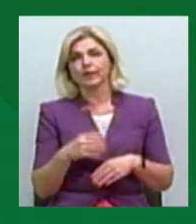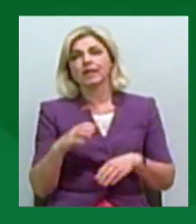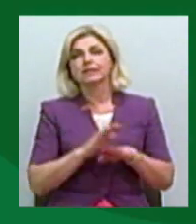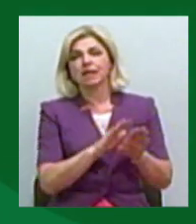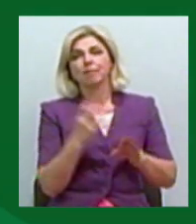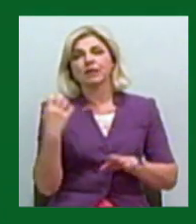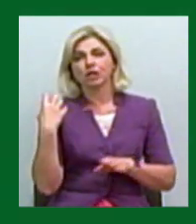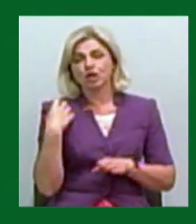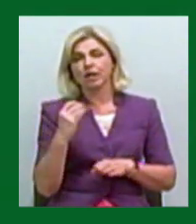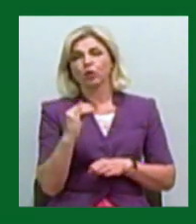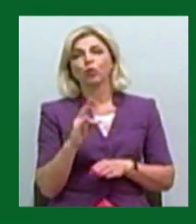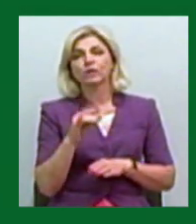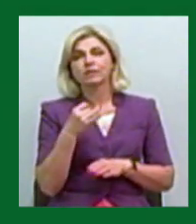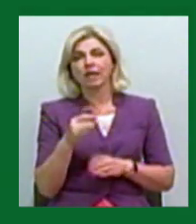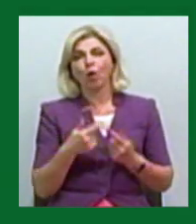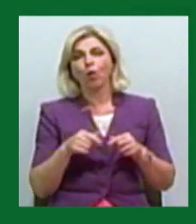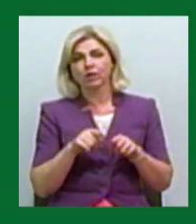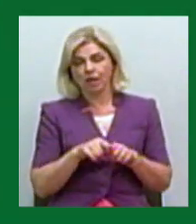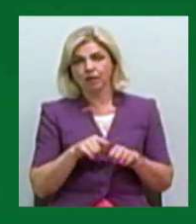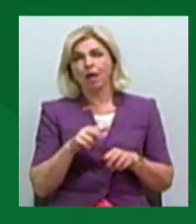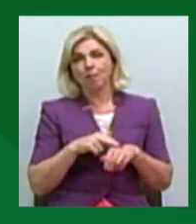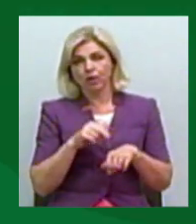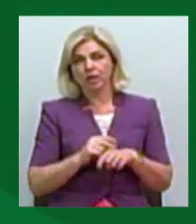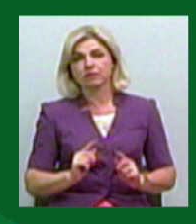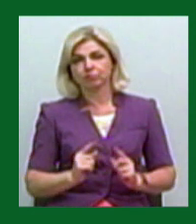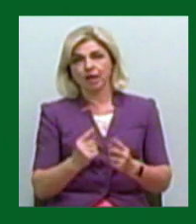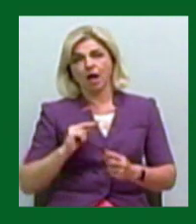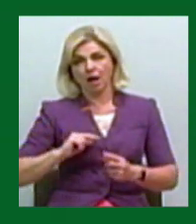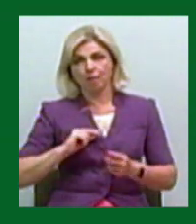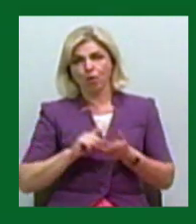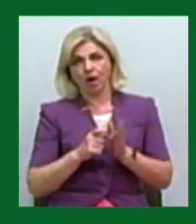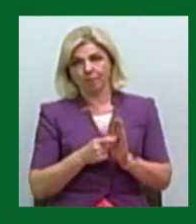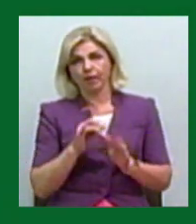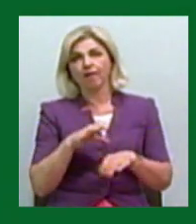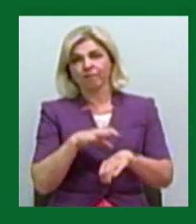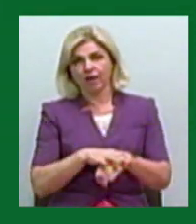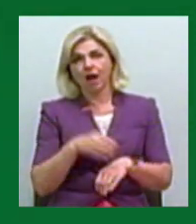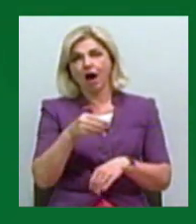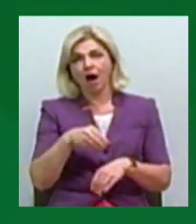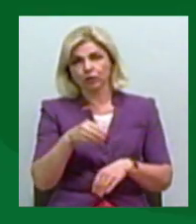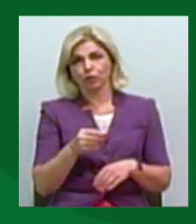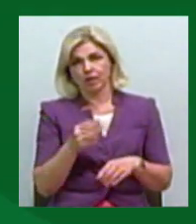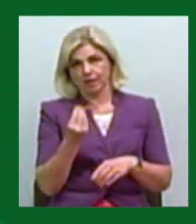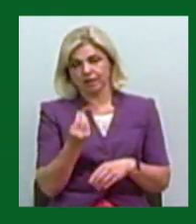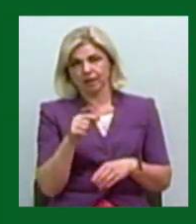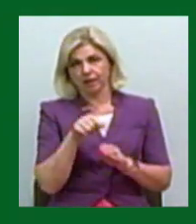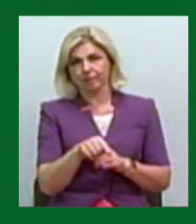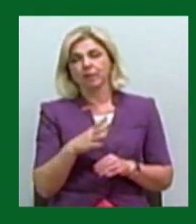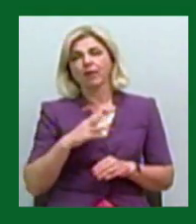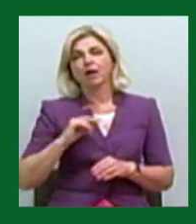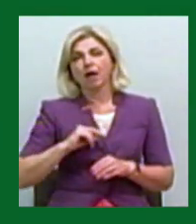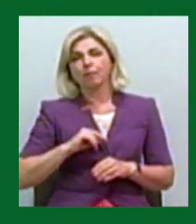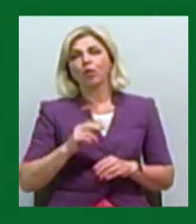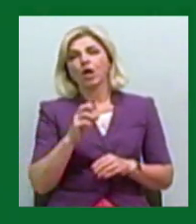начальника інгульського відділу поліції затримали у робочому кабінеті. При ньому виявили і картку з грошима. Під час затримання співпрацювали співробітники